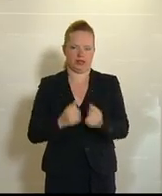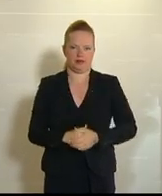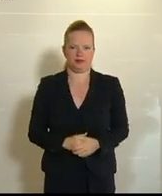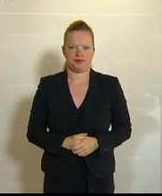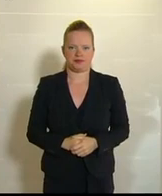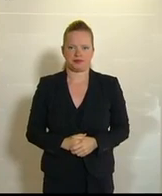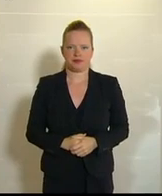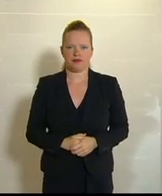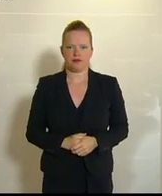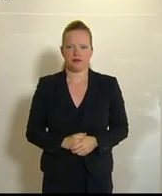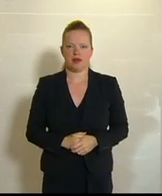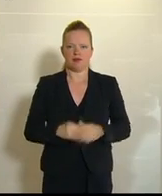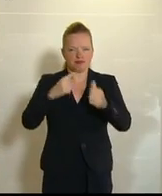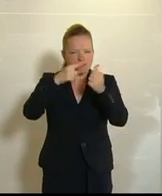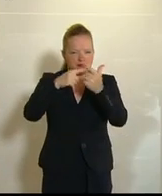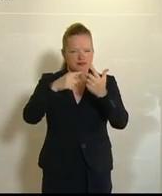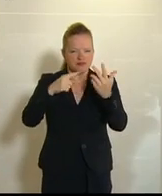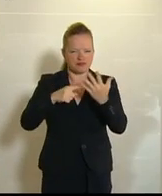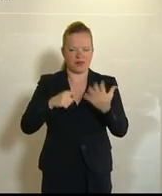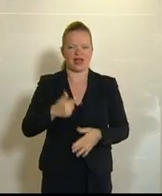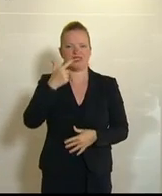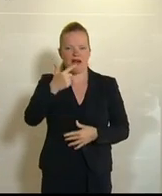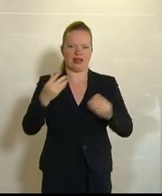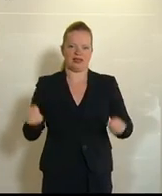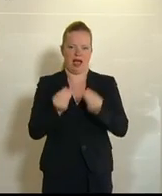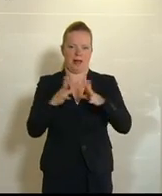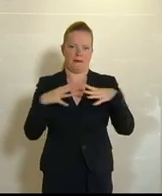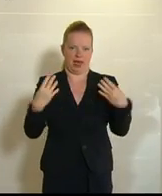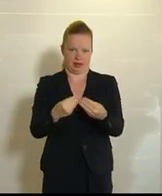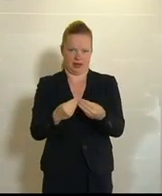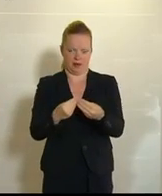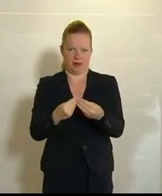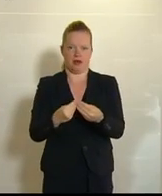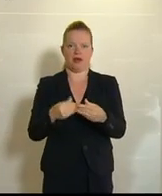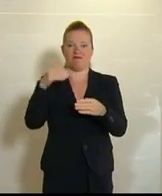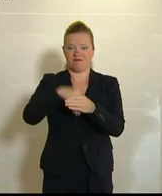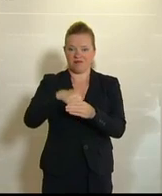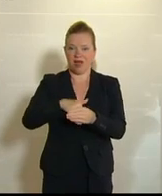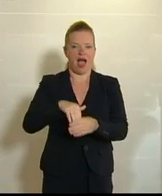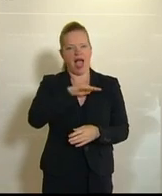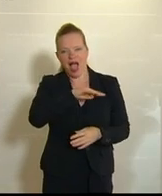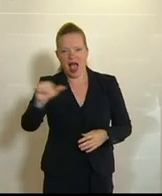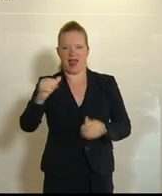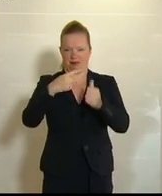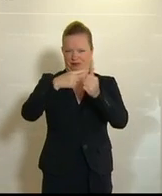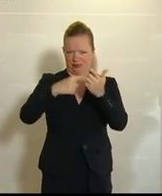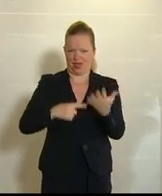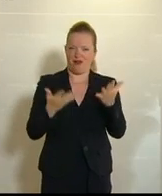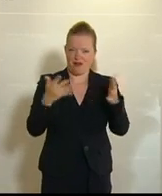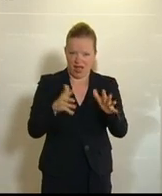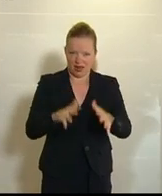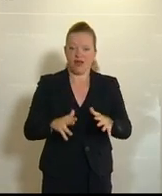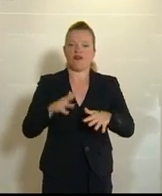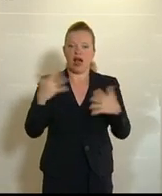Alle diese Dinge haben zwei Sachen gemeinsam. Das eine ist, es handelt sich bei all den aufgezählten Fällen